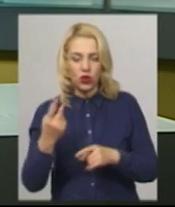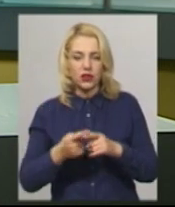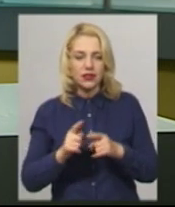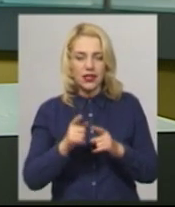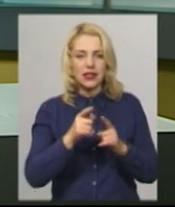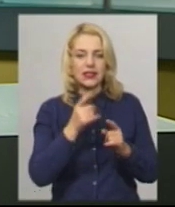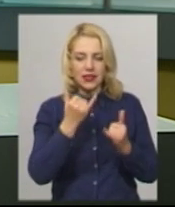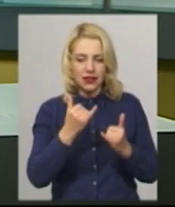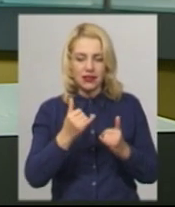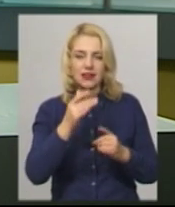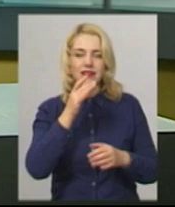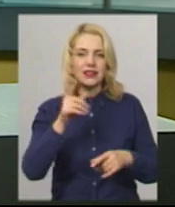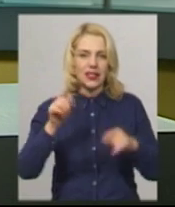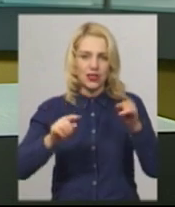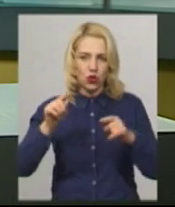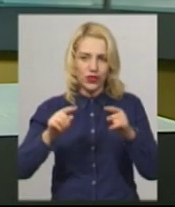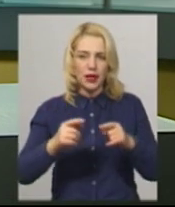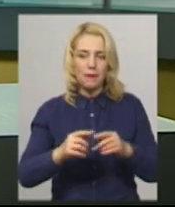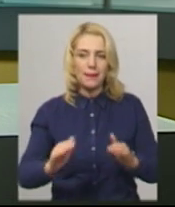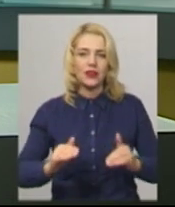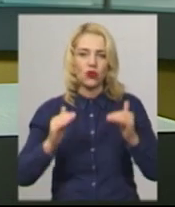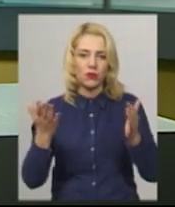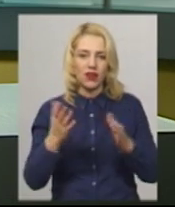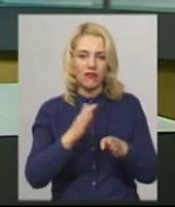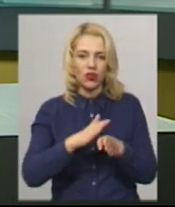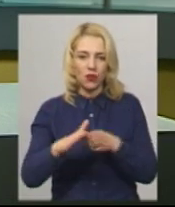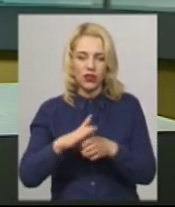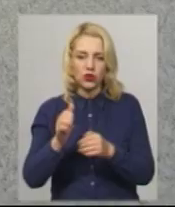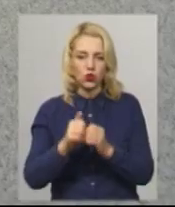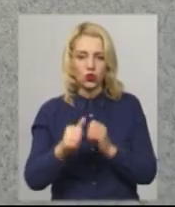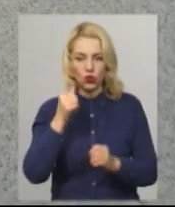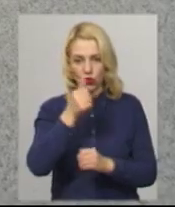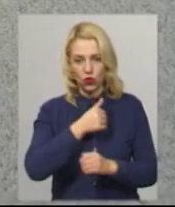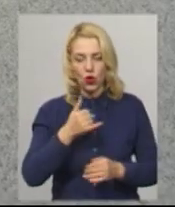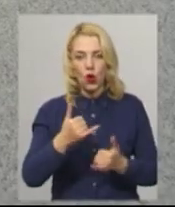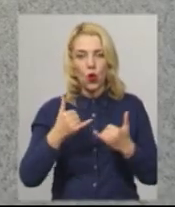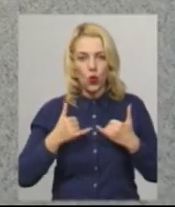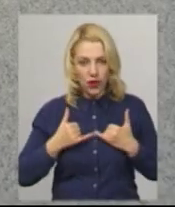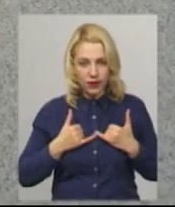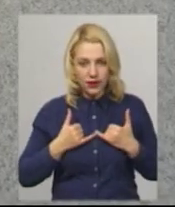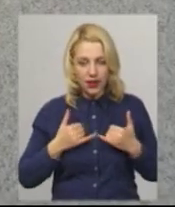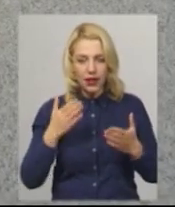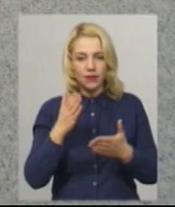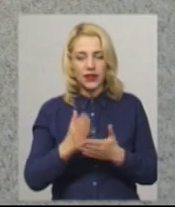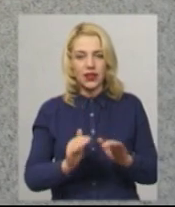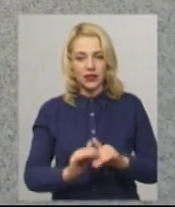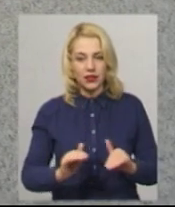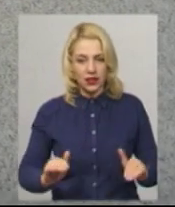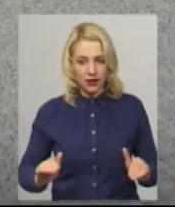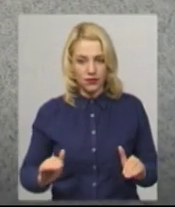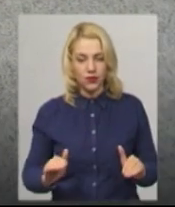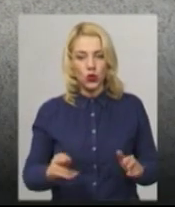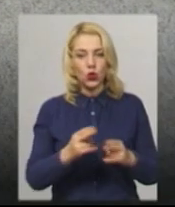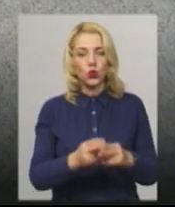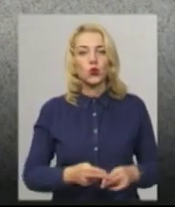підйом ентервірусної інфекції, який відбувається кожного року. В нас є діти з